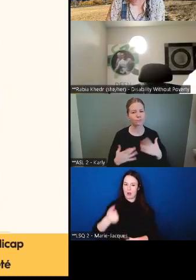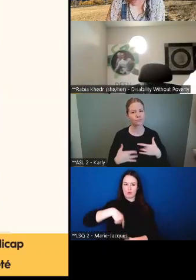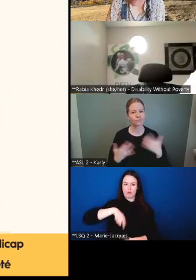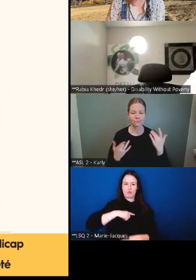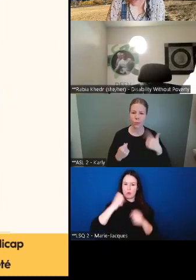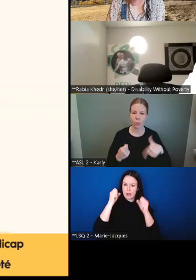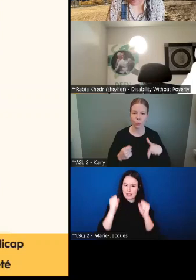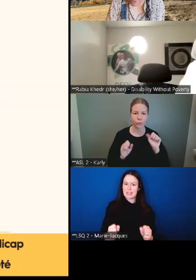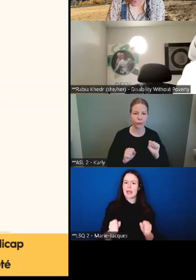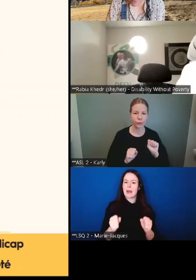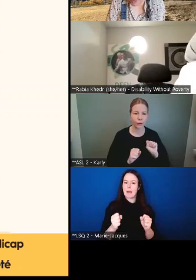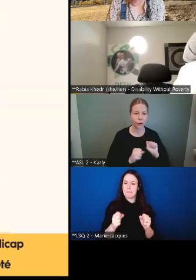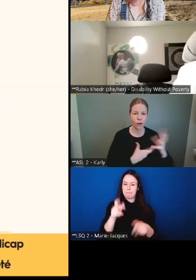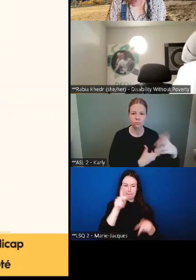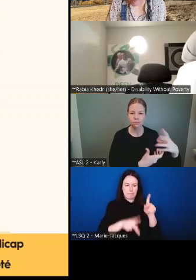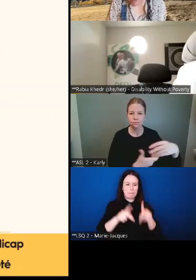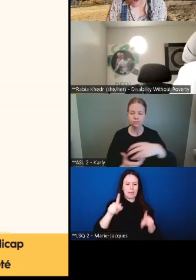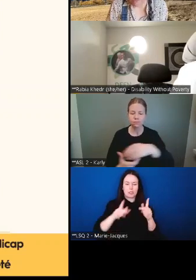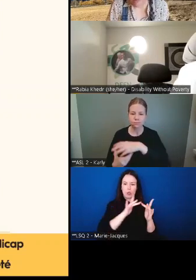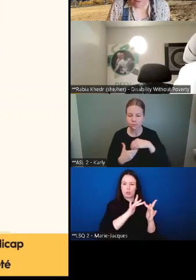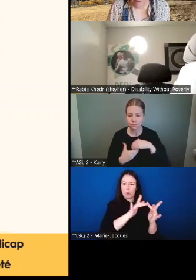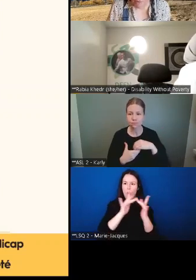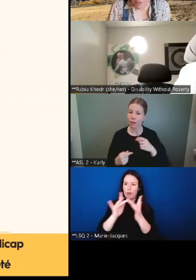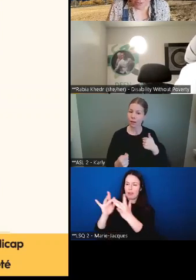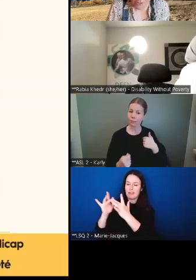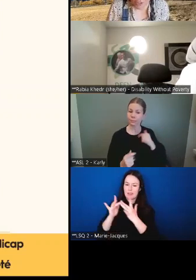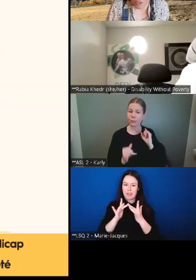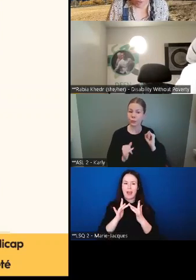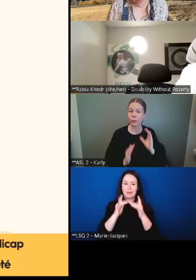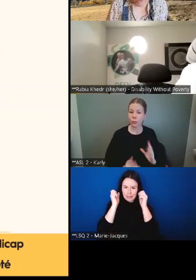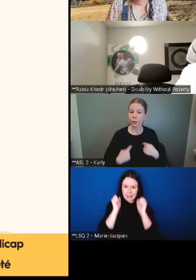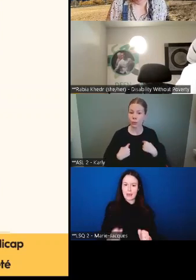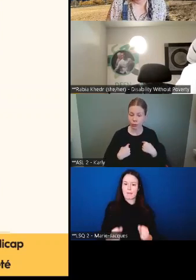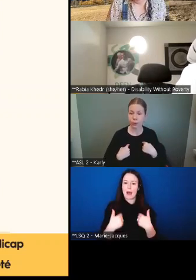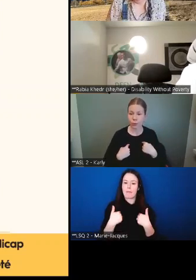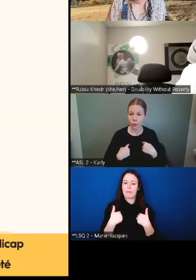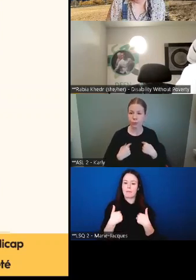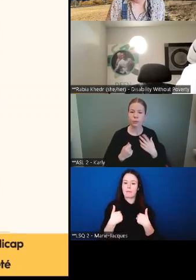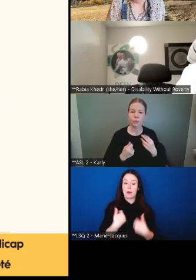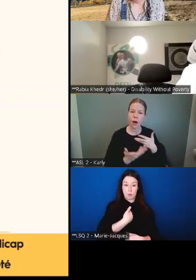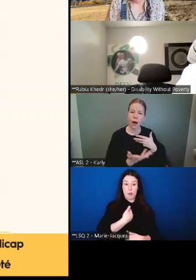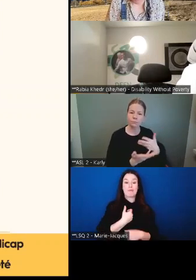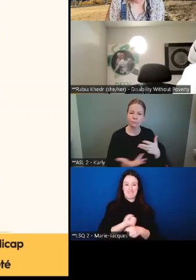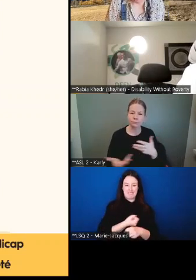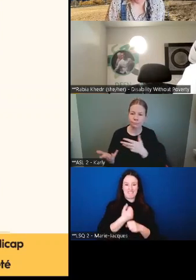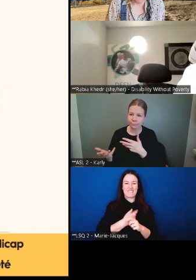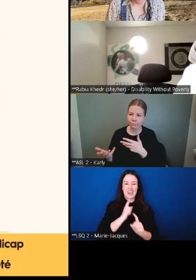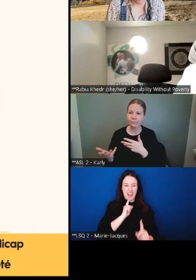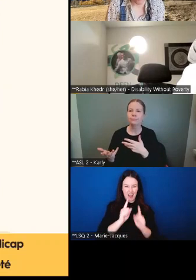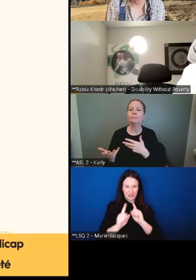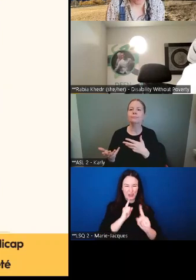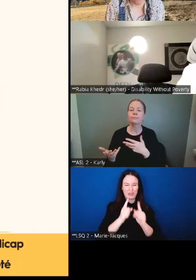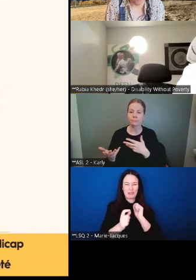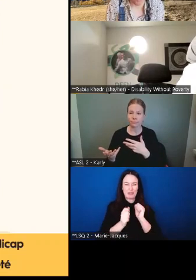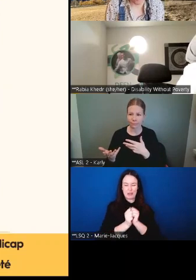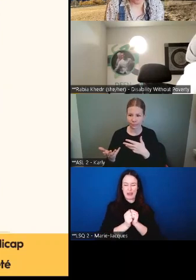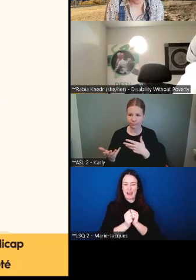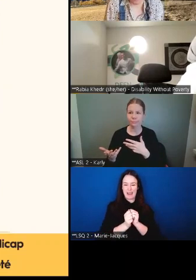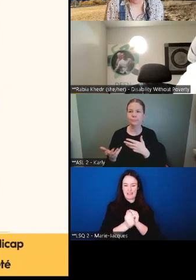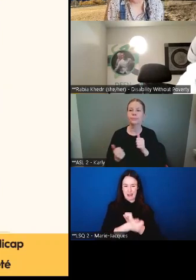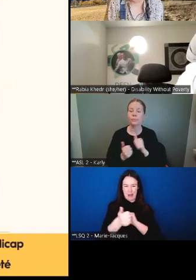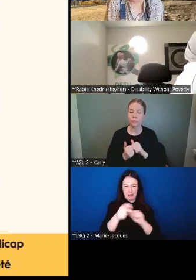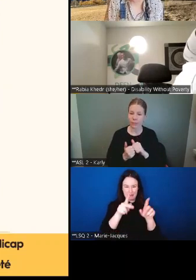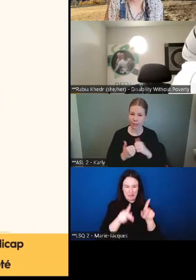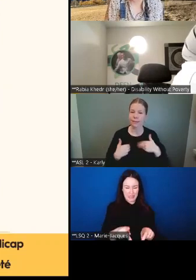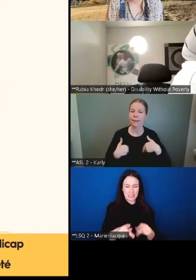joindre ces personnes. Moi, j'étais une personne qui faisait des entretiens avec des pères. J'ai parlé